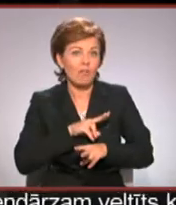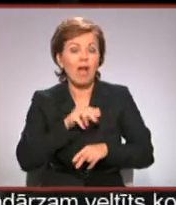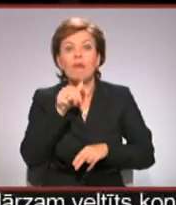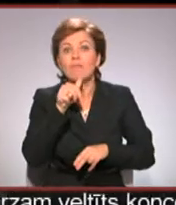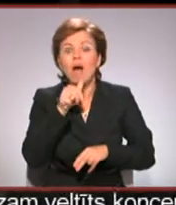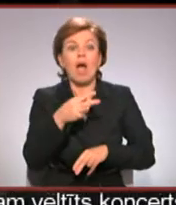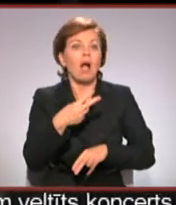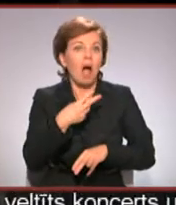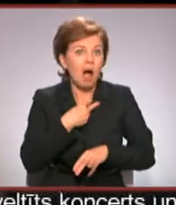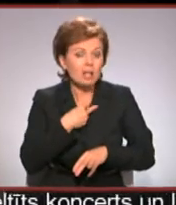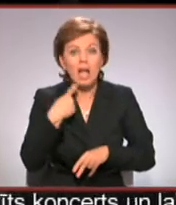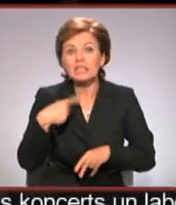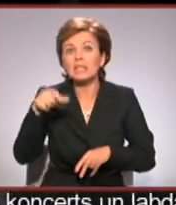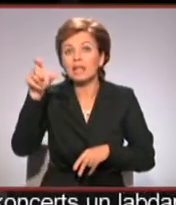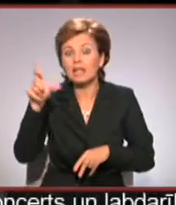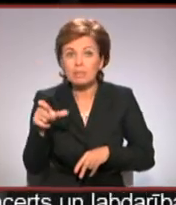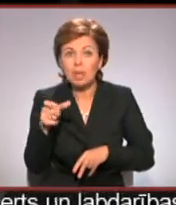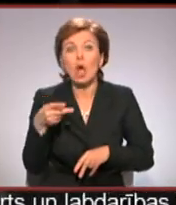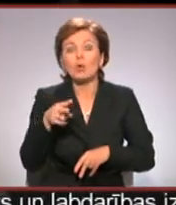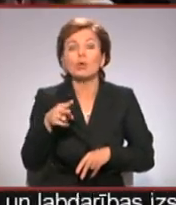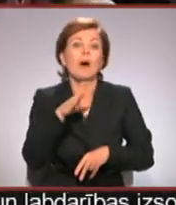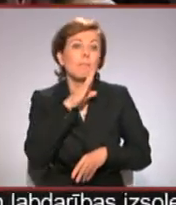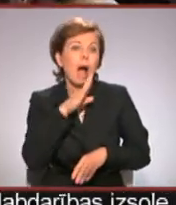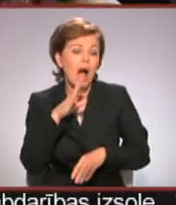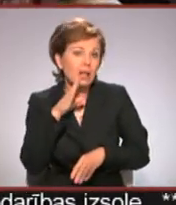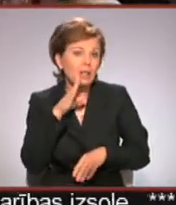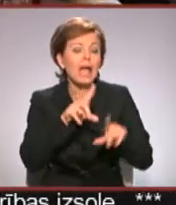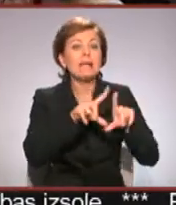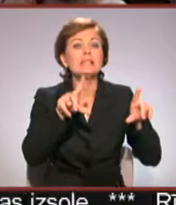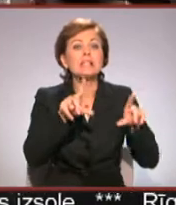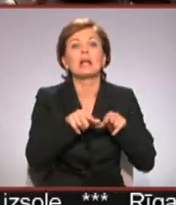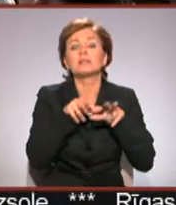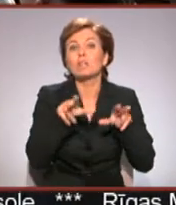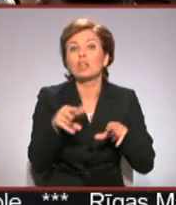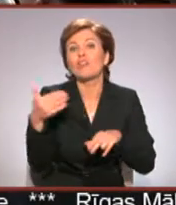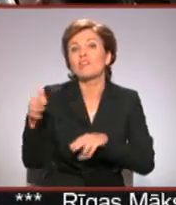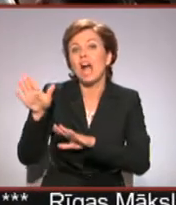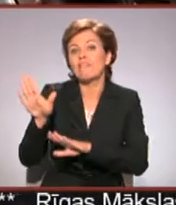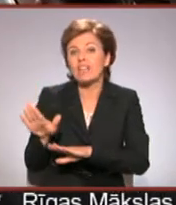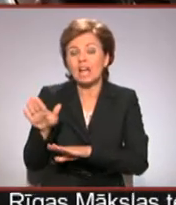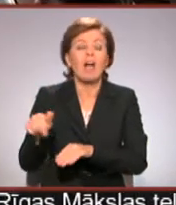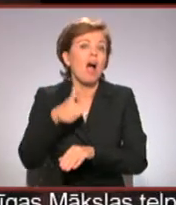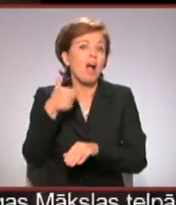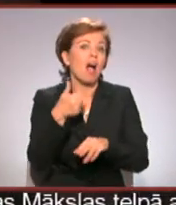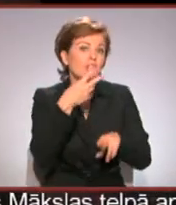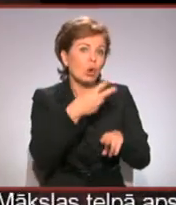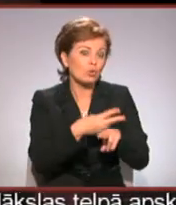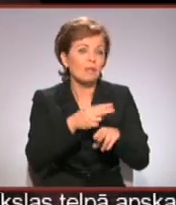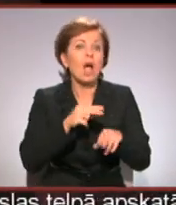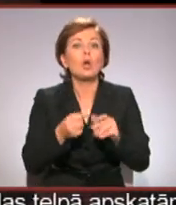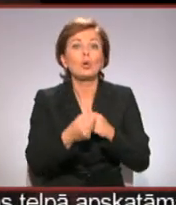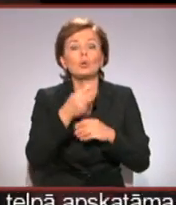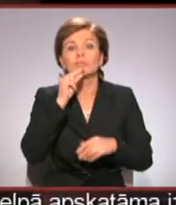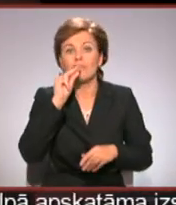atklājas, ka cita iemītnieca kļūsi par māti. Tad par iestādes priekšnieka un viņa vietnieka galveno uzdevumu kļūst vainīgo